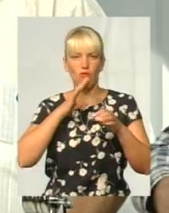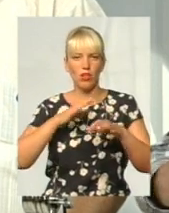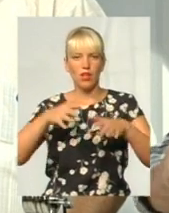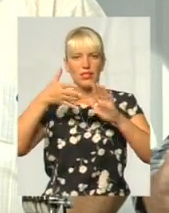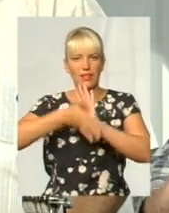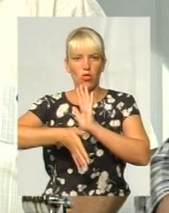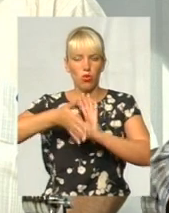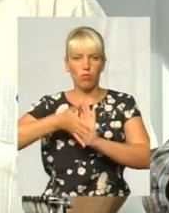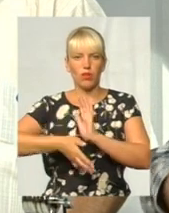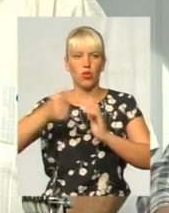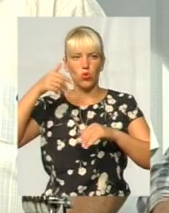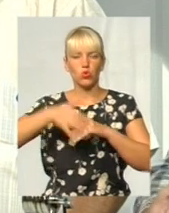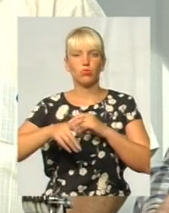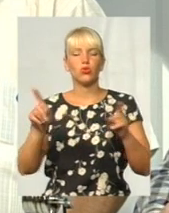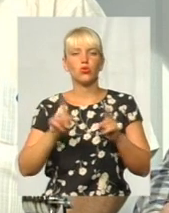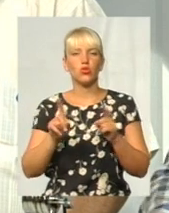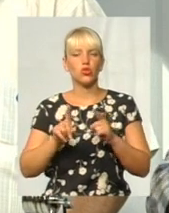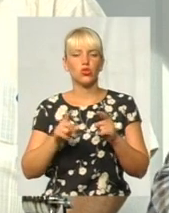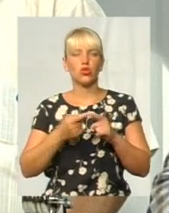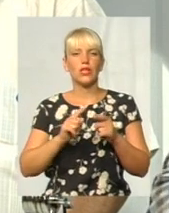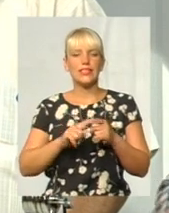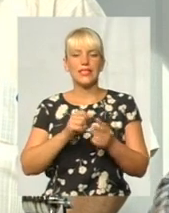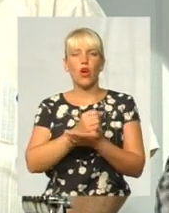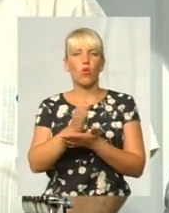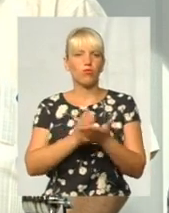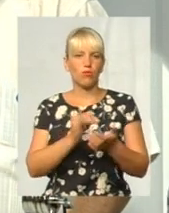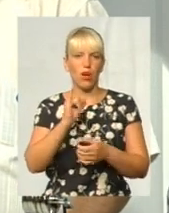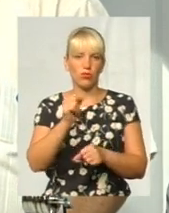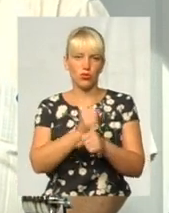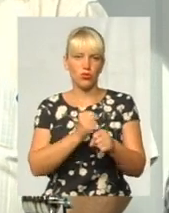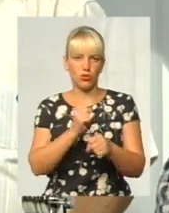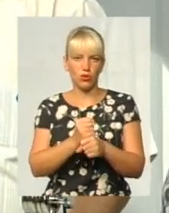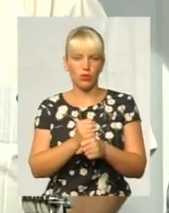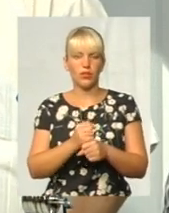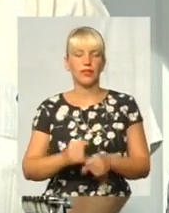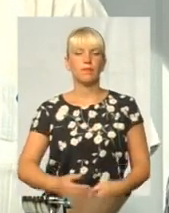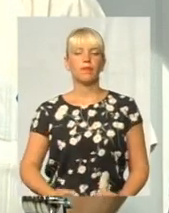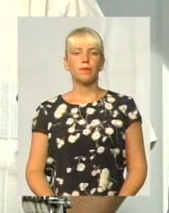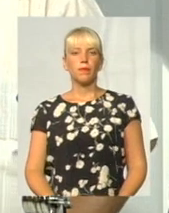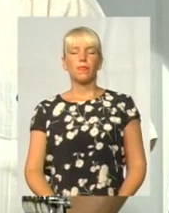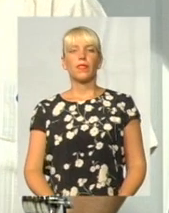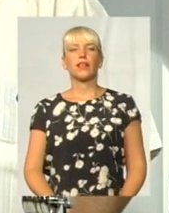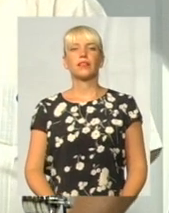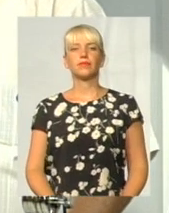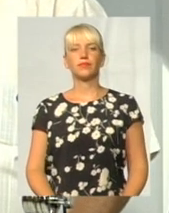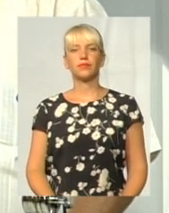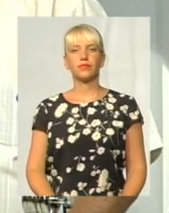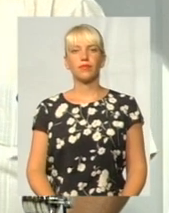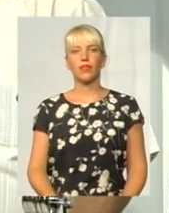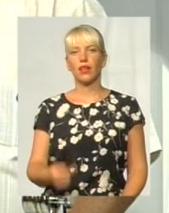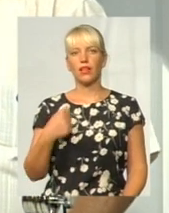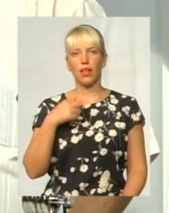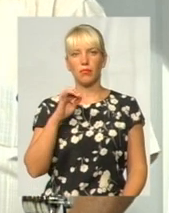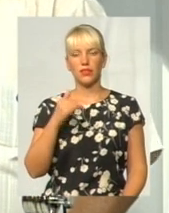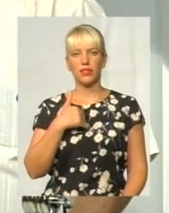розумієте, що деколи комунікації не завжди якісно зроблені, і вони несуть збитки, будуть страхуватись. Власне, я би хотіла повернути розмову трошки в інше